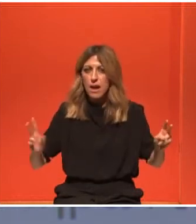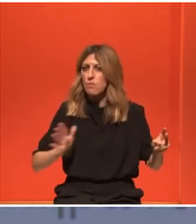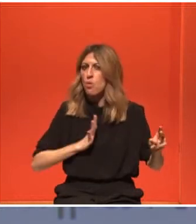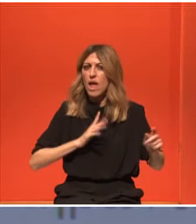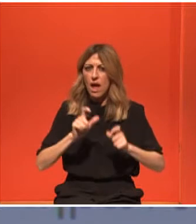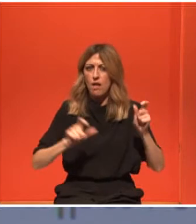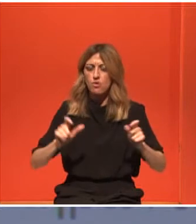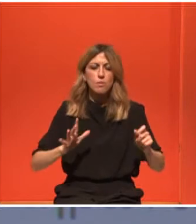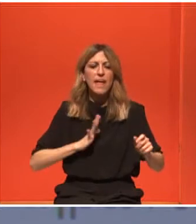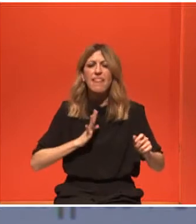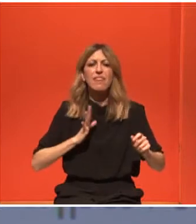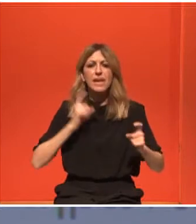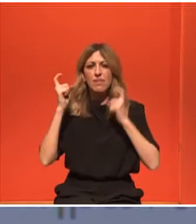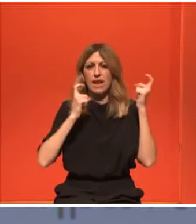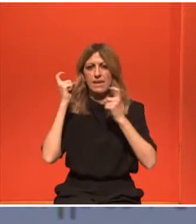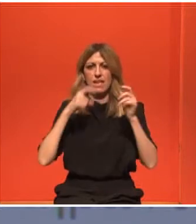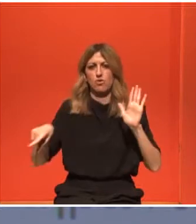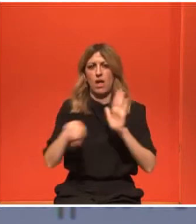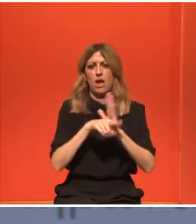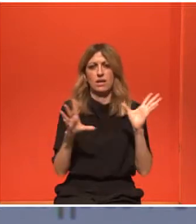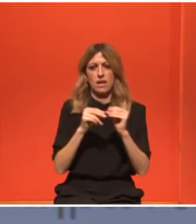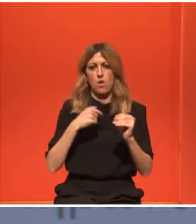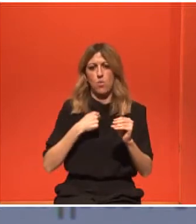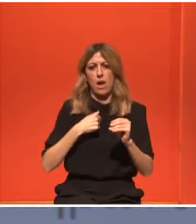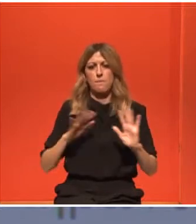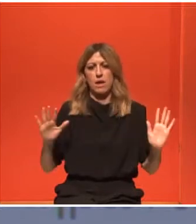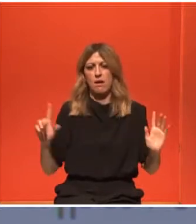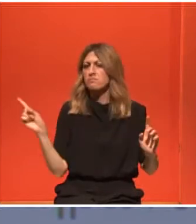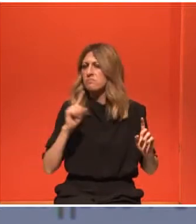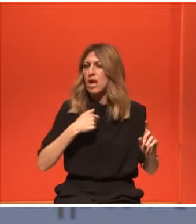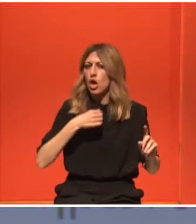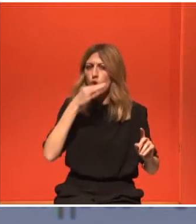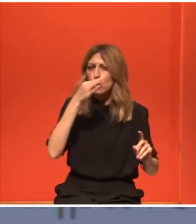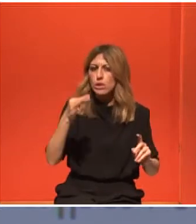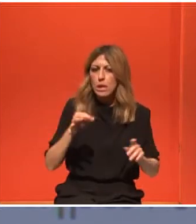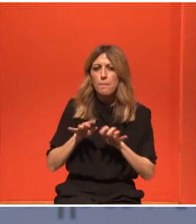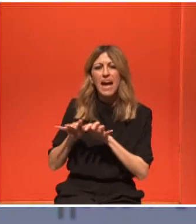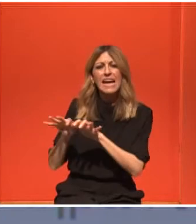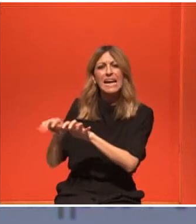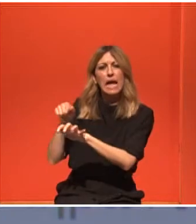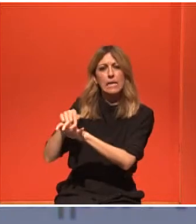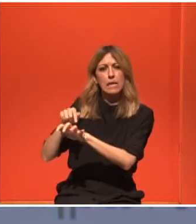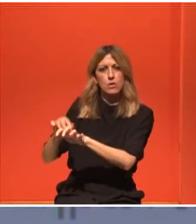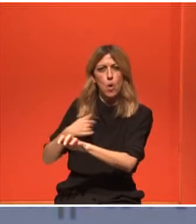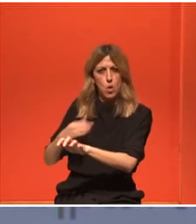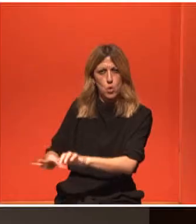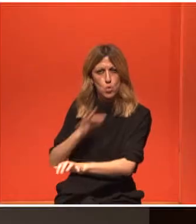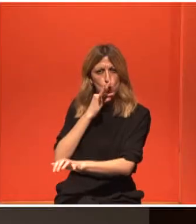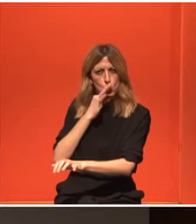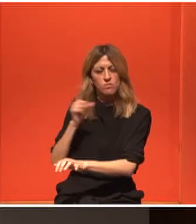θα του χαμογελάμε, όσο και να κρατήσει, του χαμογελάμε και τον χορεύουμε. Αυτό.